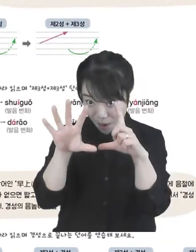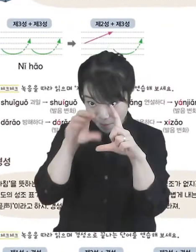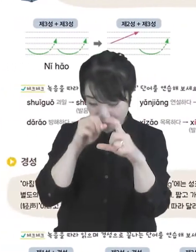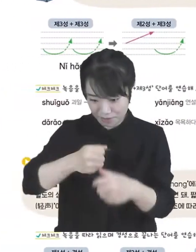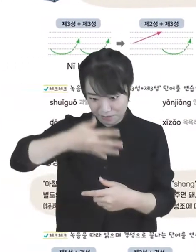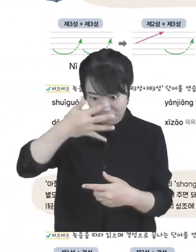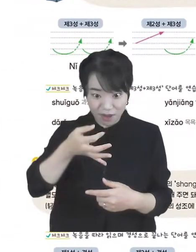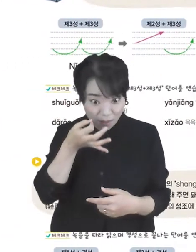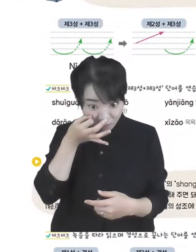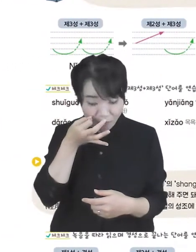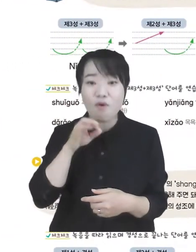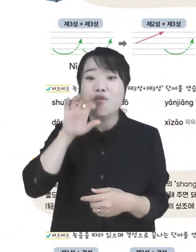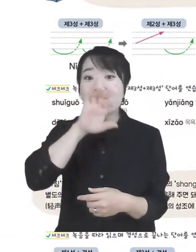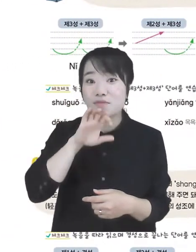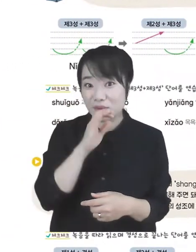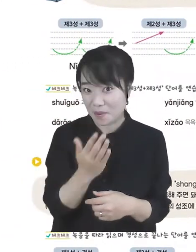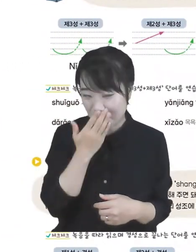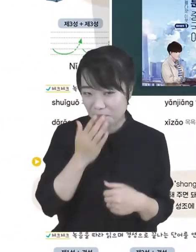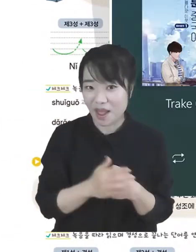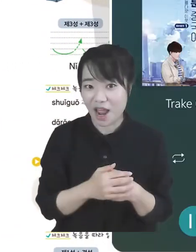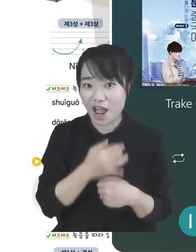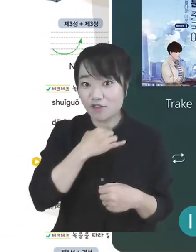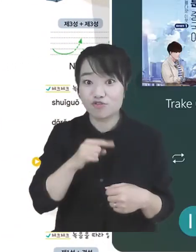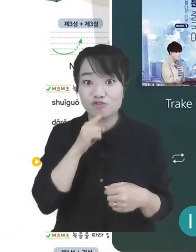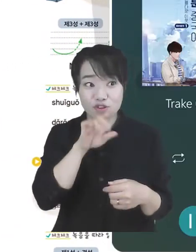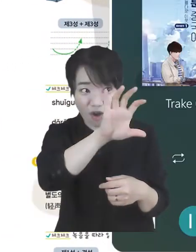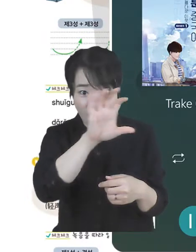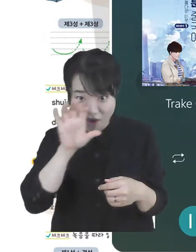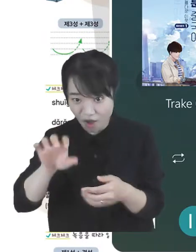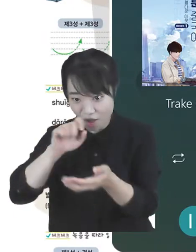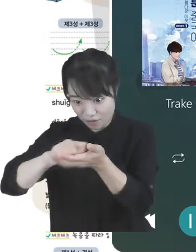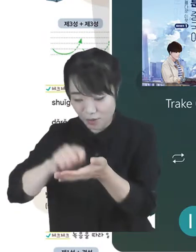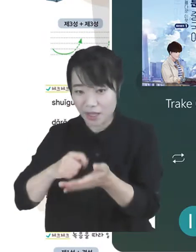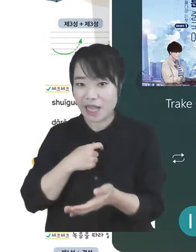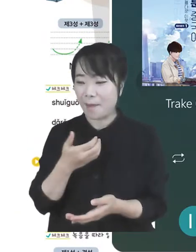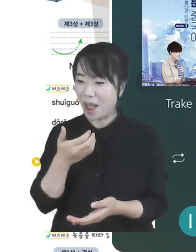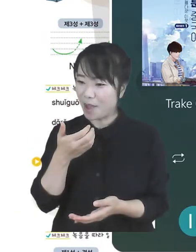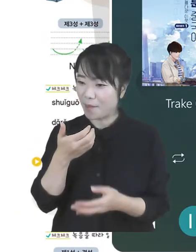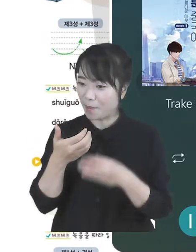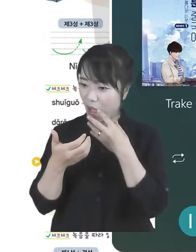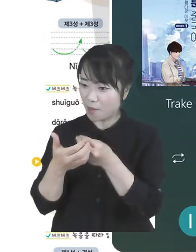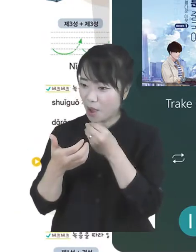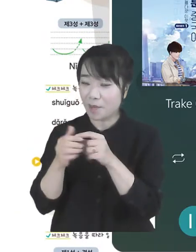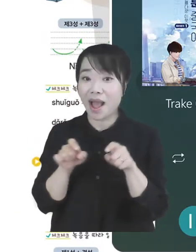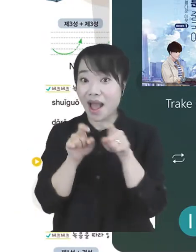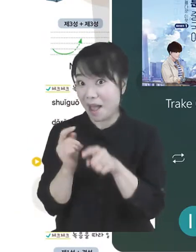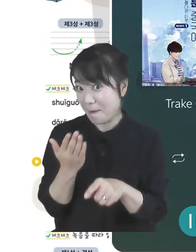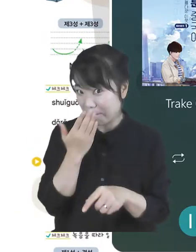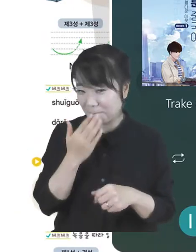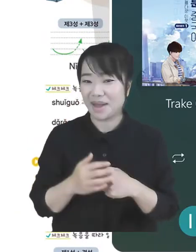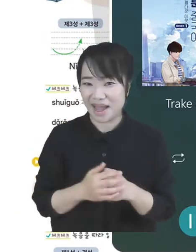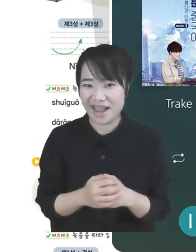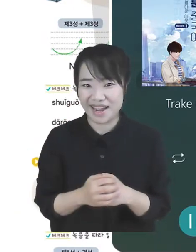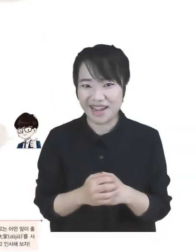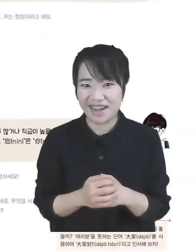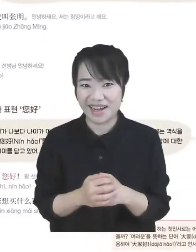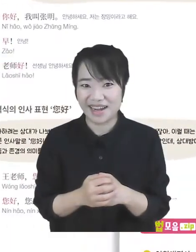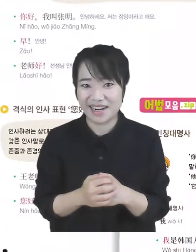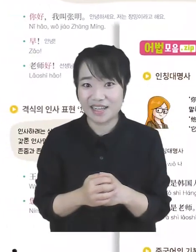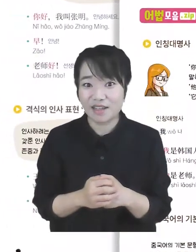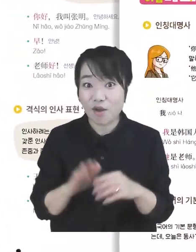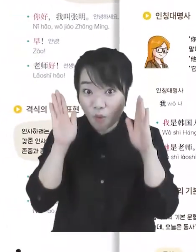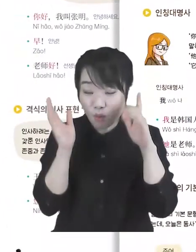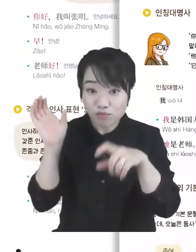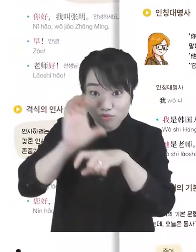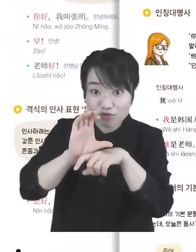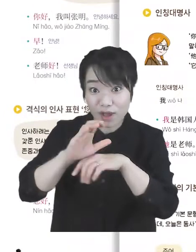듣기와 연습 문제를 풀어보세요. 중국어 따라 쓰기, 내 발음 녹음도 할 수 있어요. 발음 모음, 본문 1화, 4화 발음,